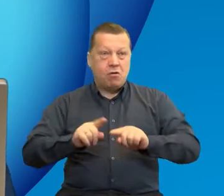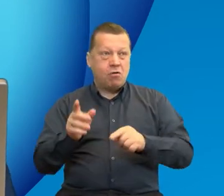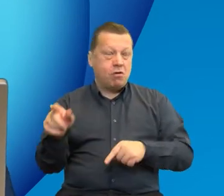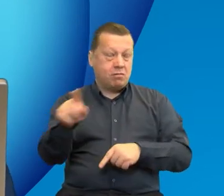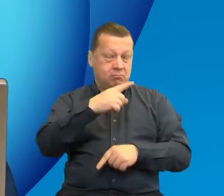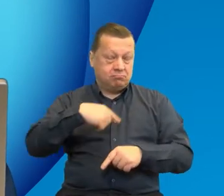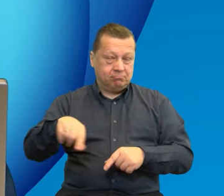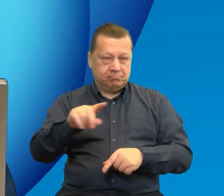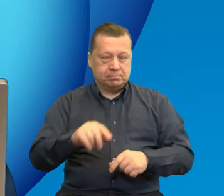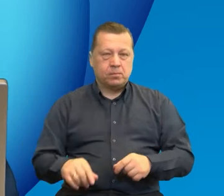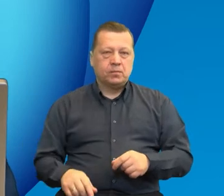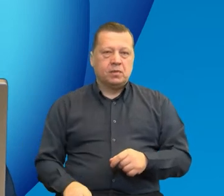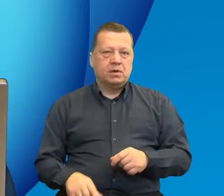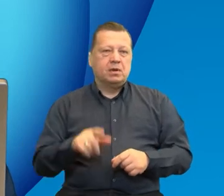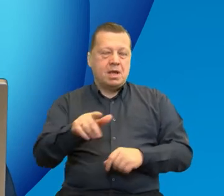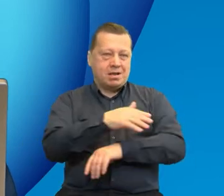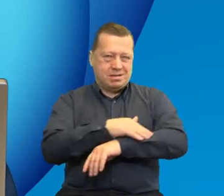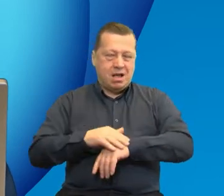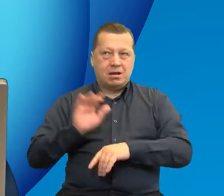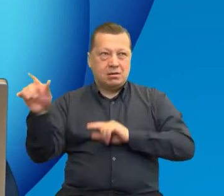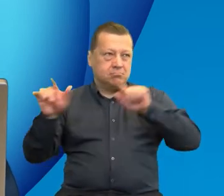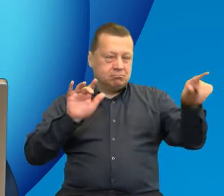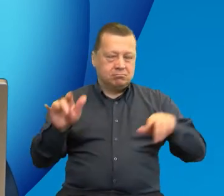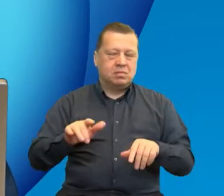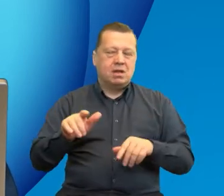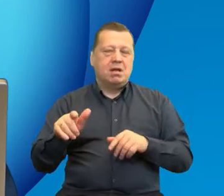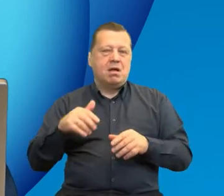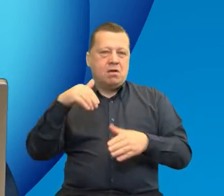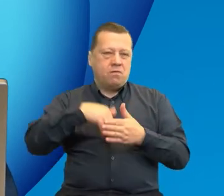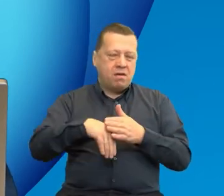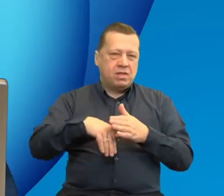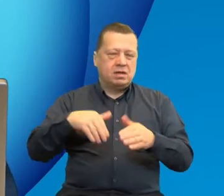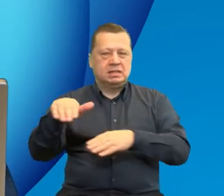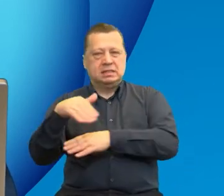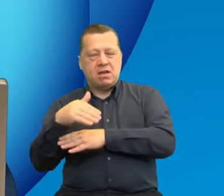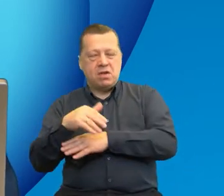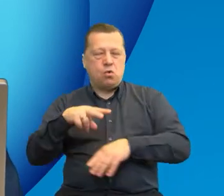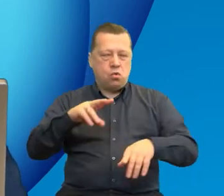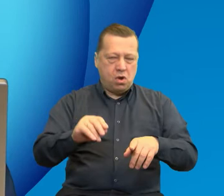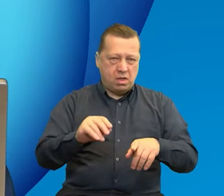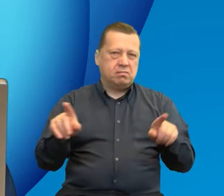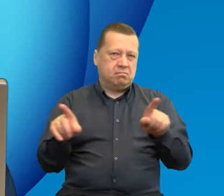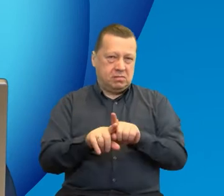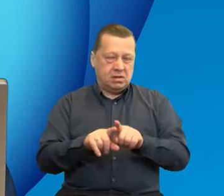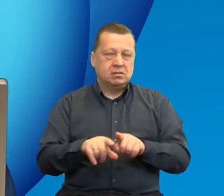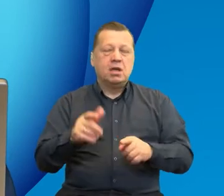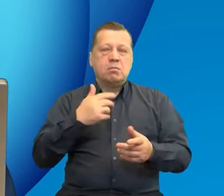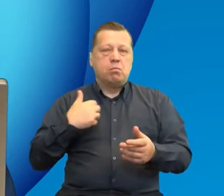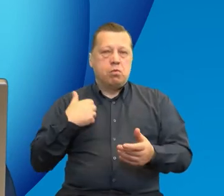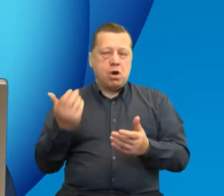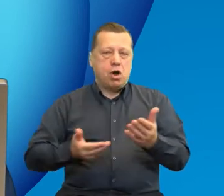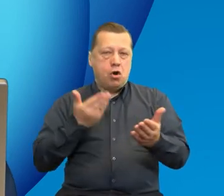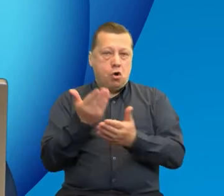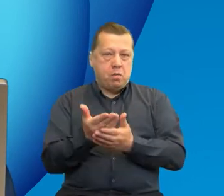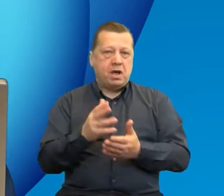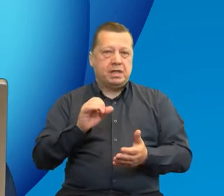funkcjonują na dwóch stronach granicy, nie tylko na wewnętrznych, również na zewnętrznych granicach Unii Europejskiej, dzięki bogatej ofercie